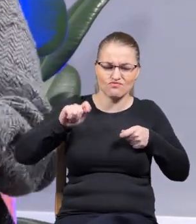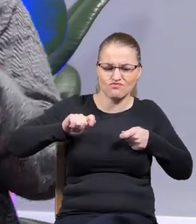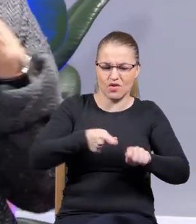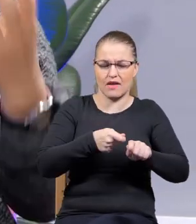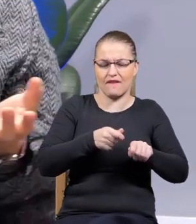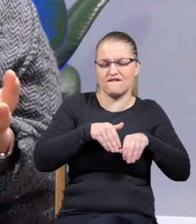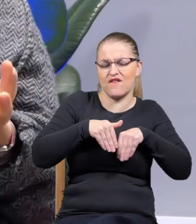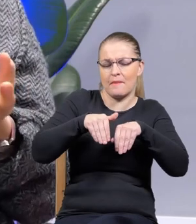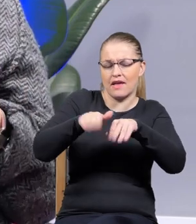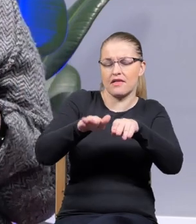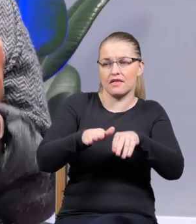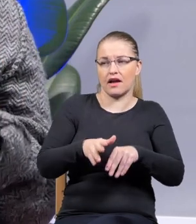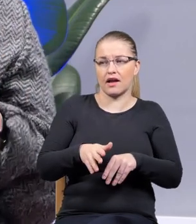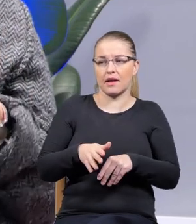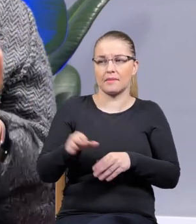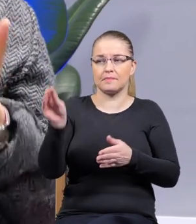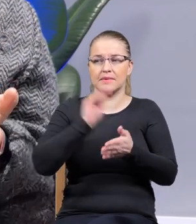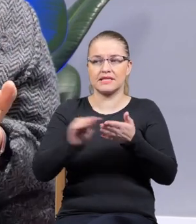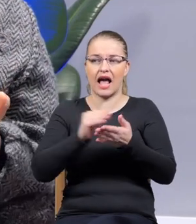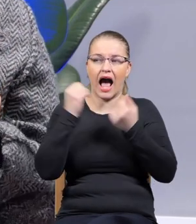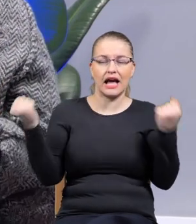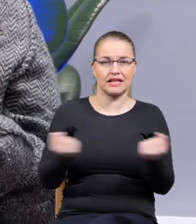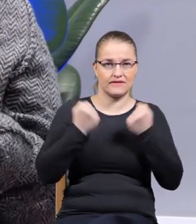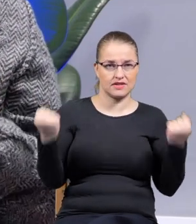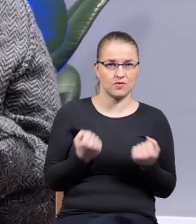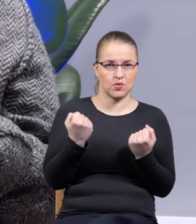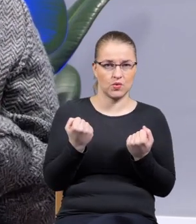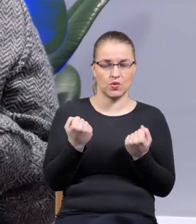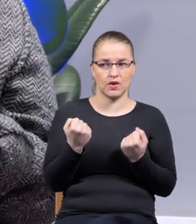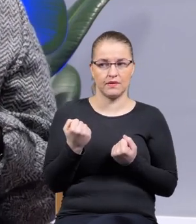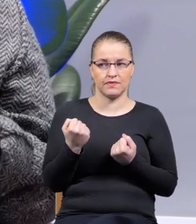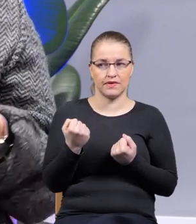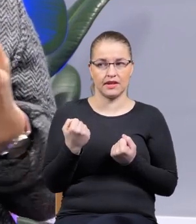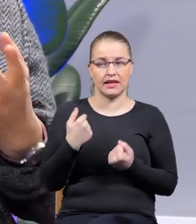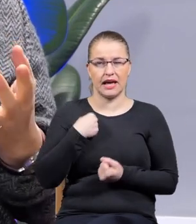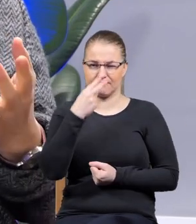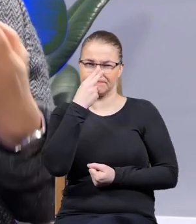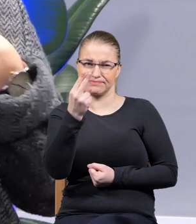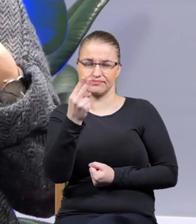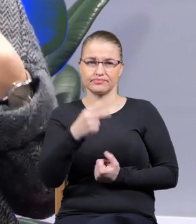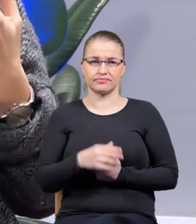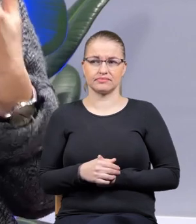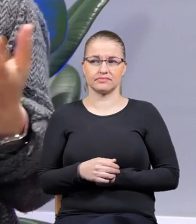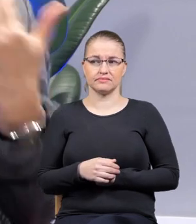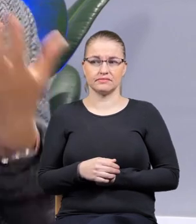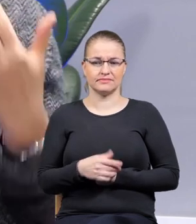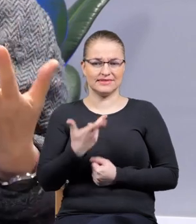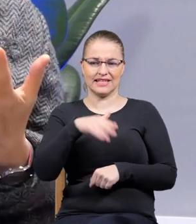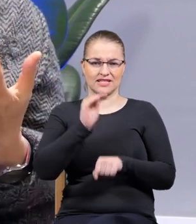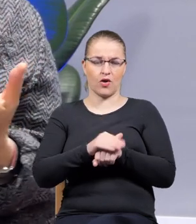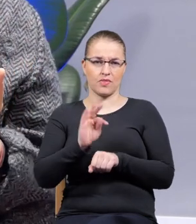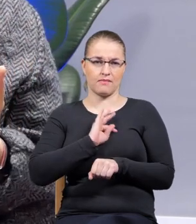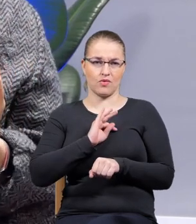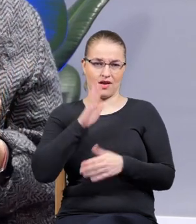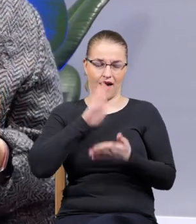wypchnięta w kierunku takiego pisarskiego aktywizmu, który postrzegam jako jakby niezgodnego z moim